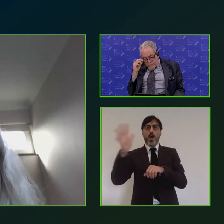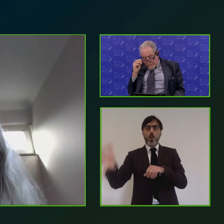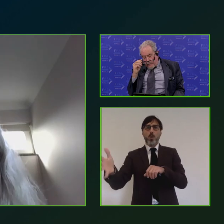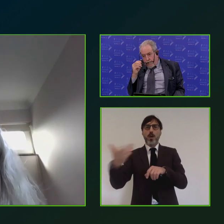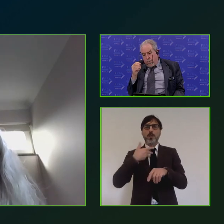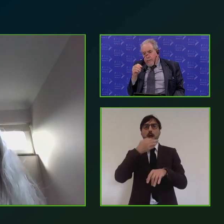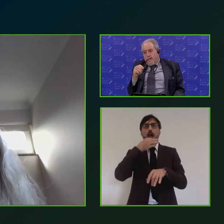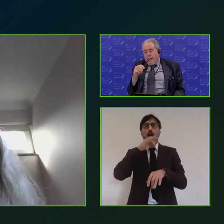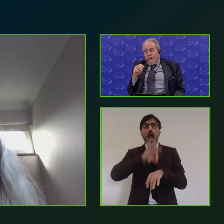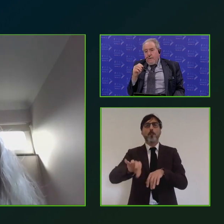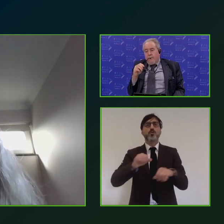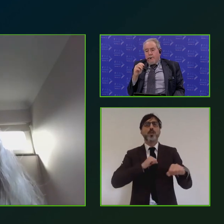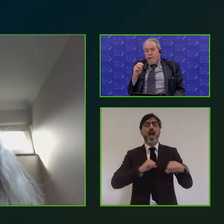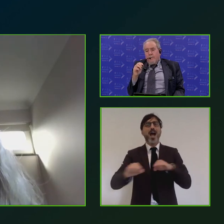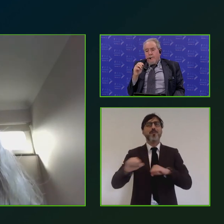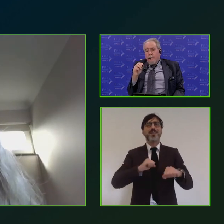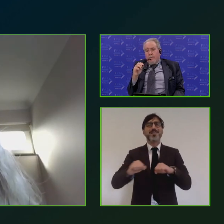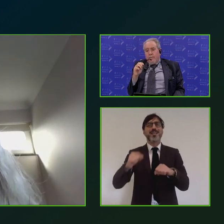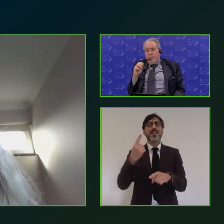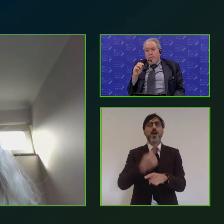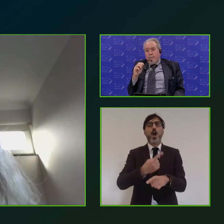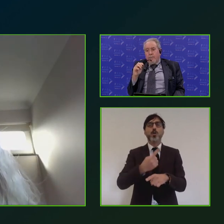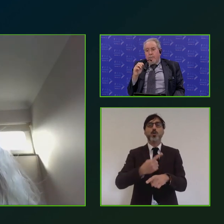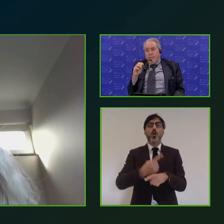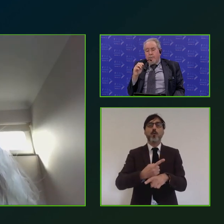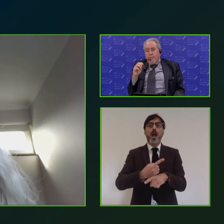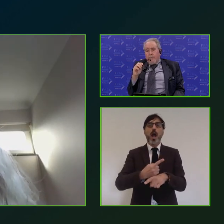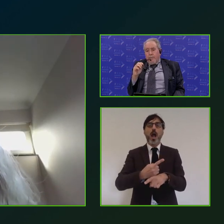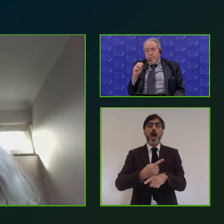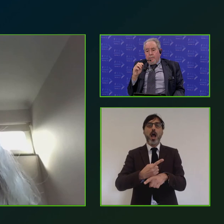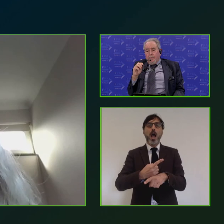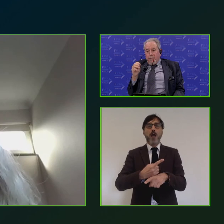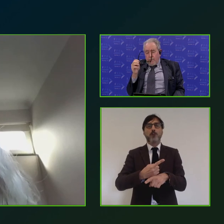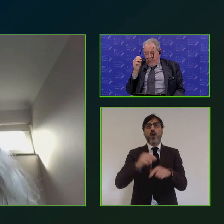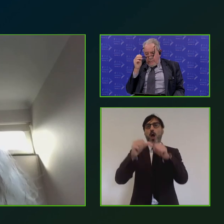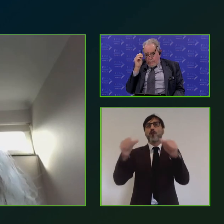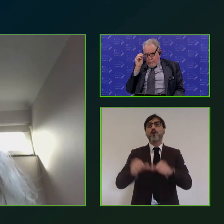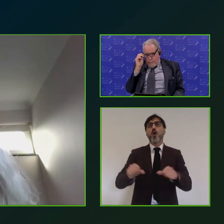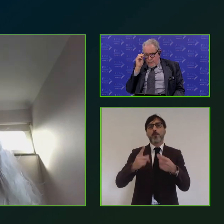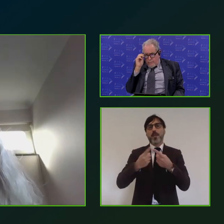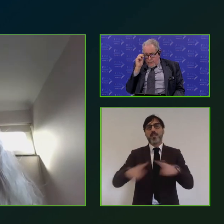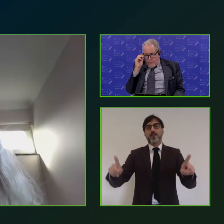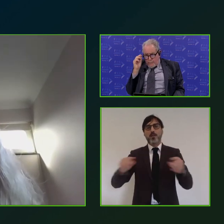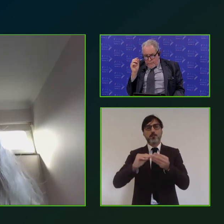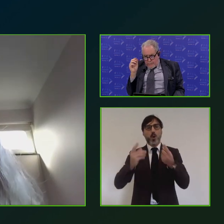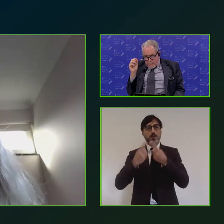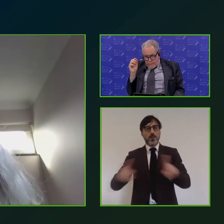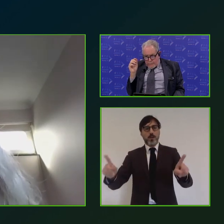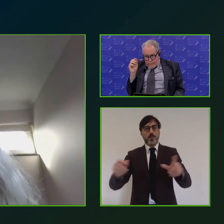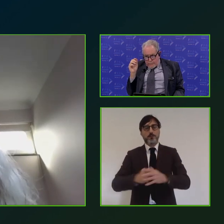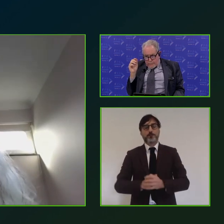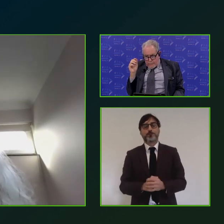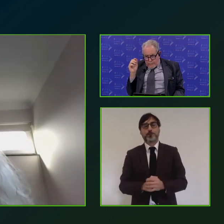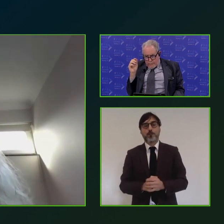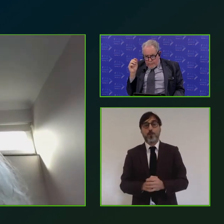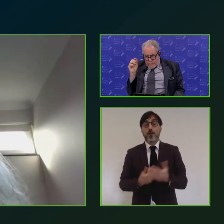capacità amministrativa dovrà assumere altre forme e modalità a tale riguardo la proposta